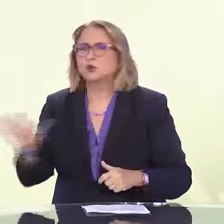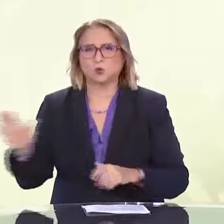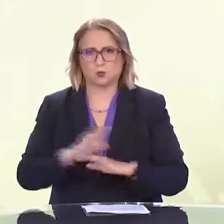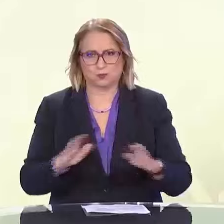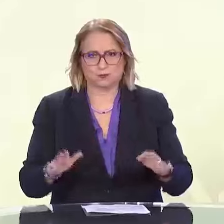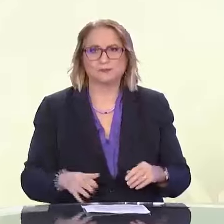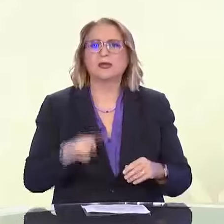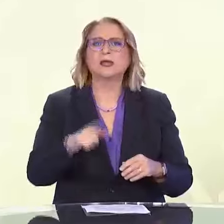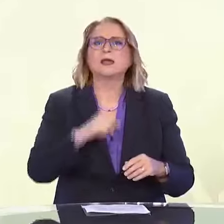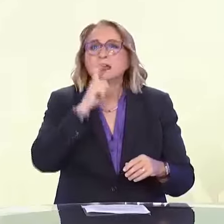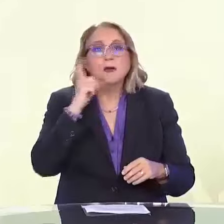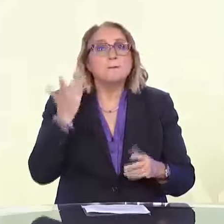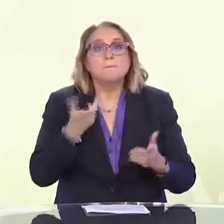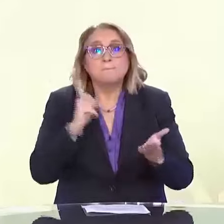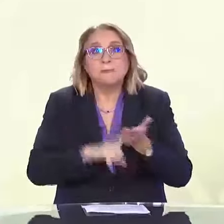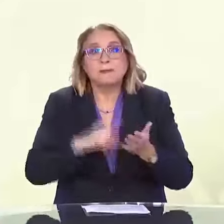αποτελεσματικοί.